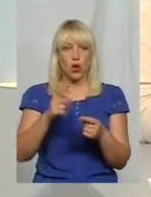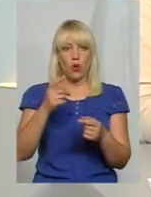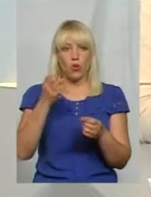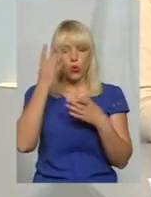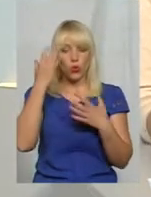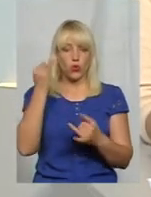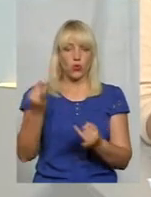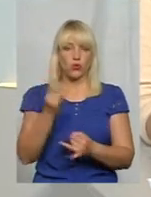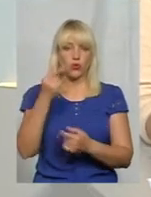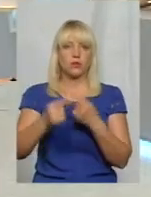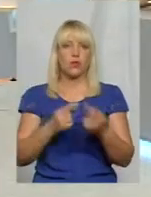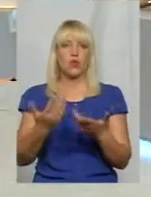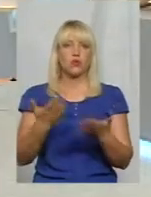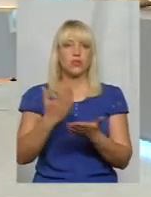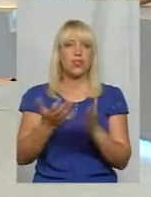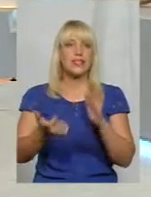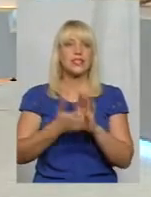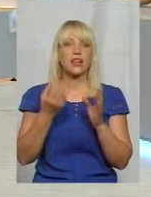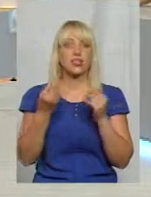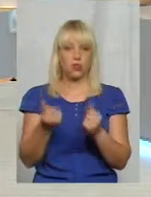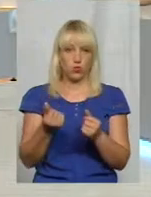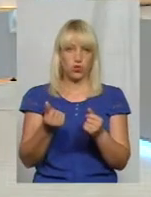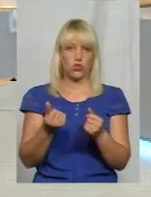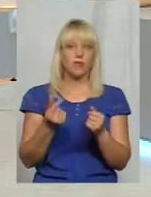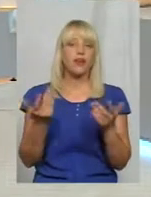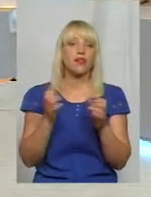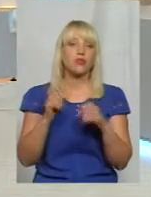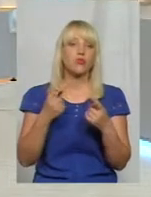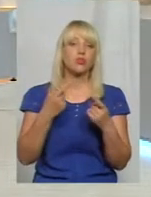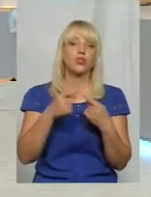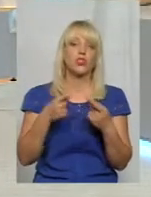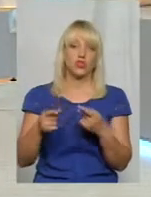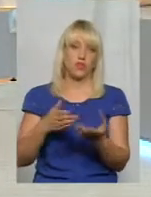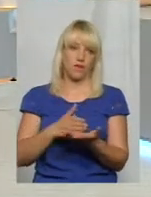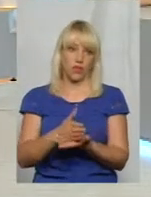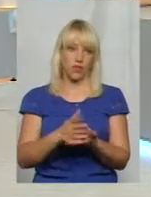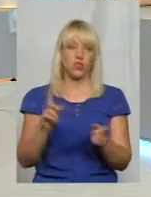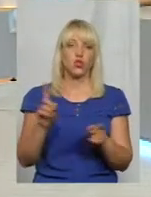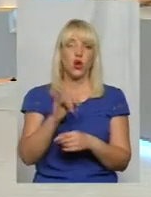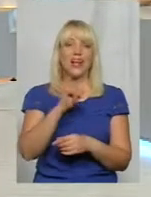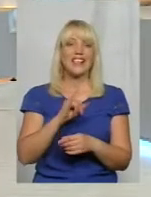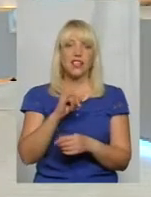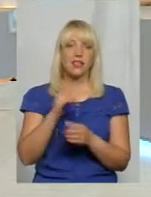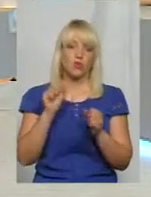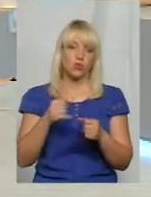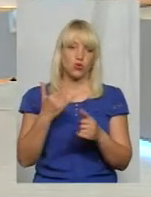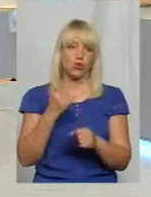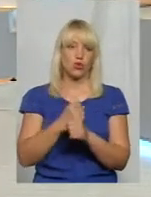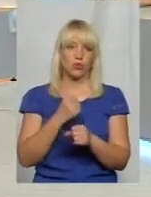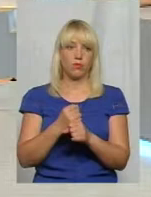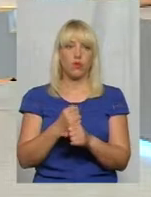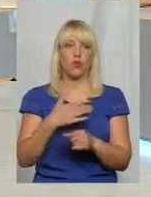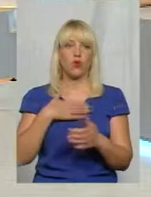якщо є отака нестача бюджетних коштів? Які ще можуть бути варіанти? Що в Яславі сьогодні можуть зробити, до прикладу,